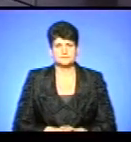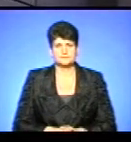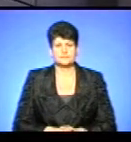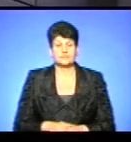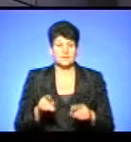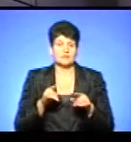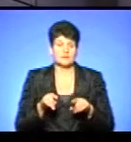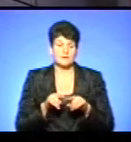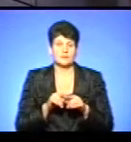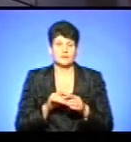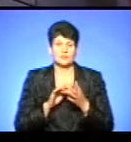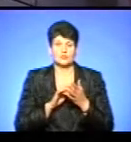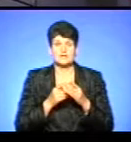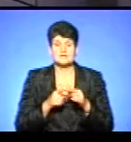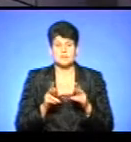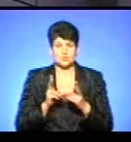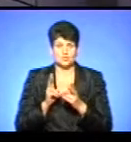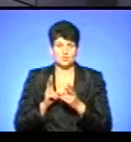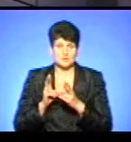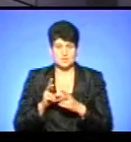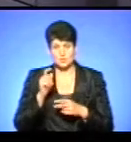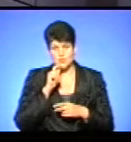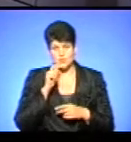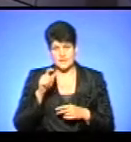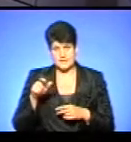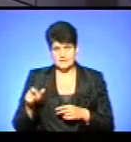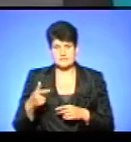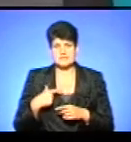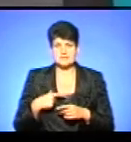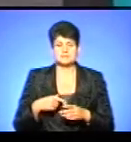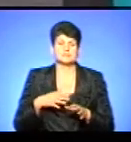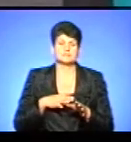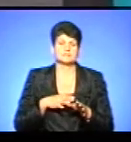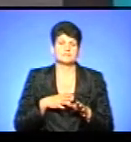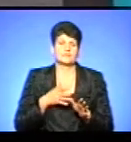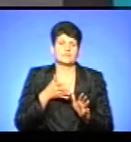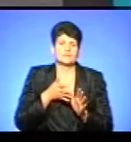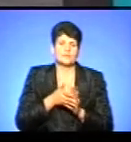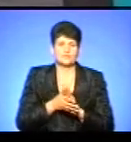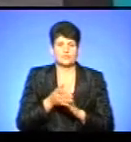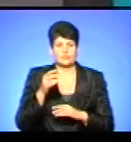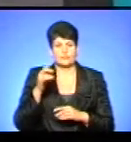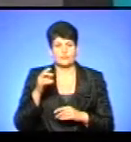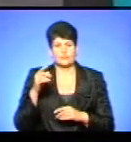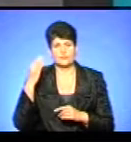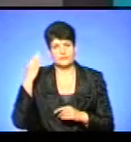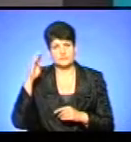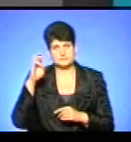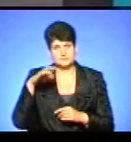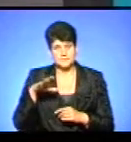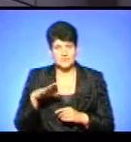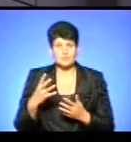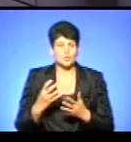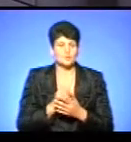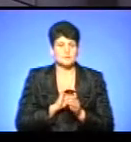Такі подорожі – це зустрічі в першу чергу з українцями, які себе реалізовують, на жаль, не в Батьківщині, але успішно. Хочеться